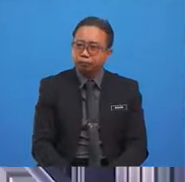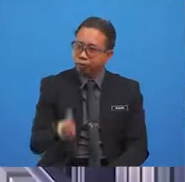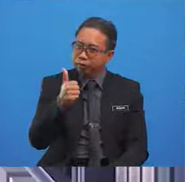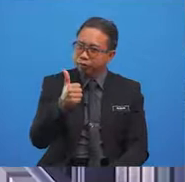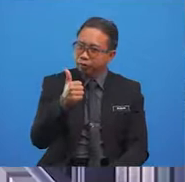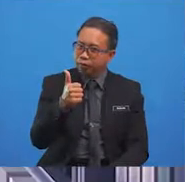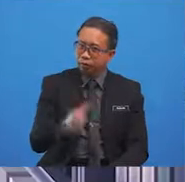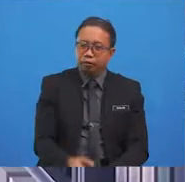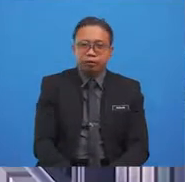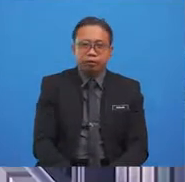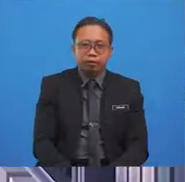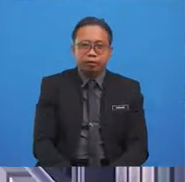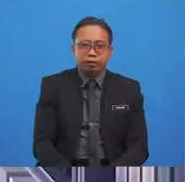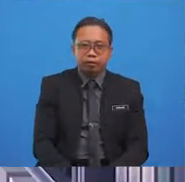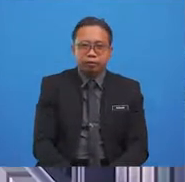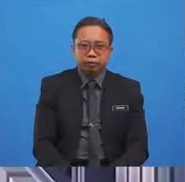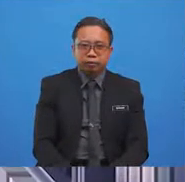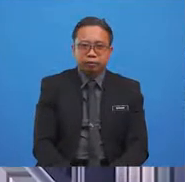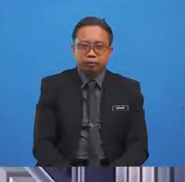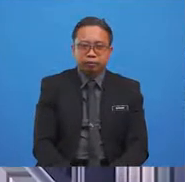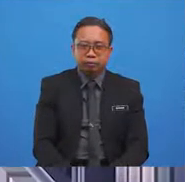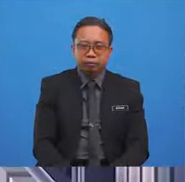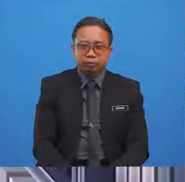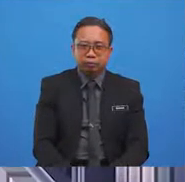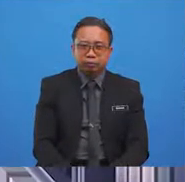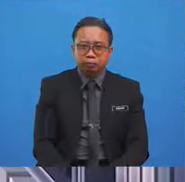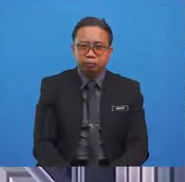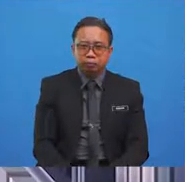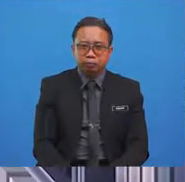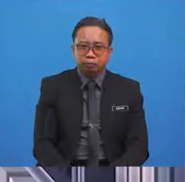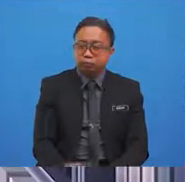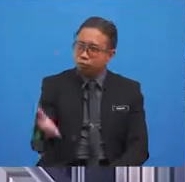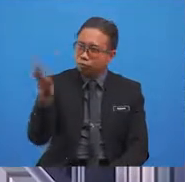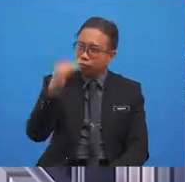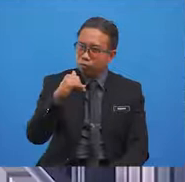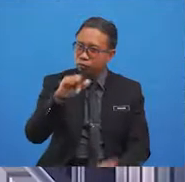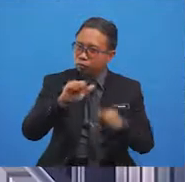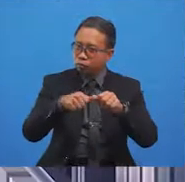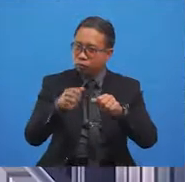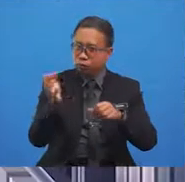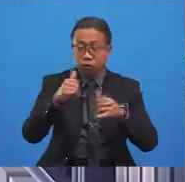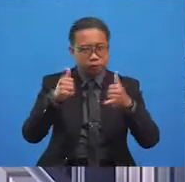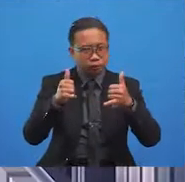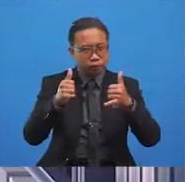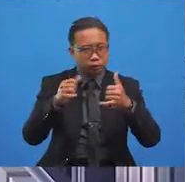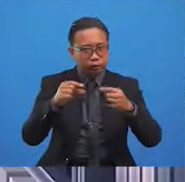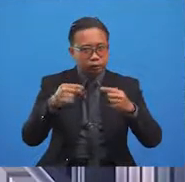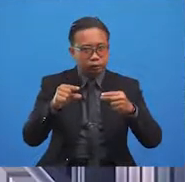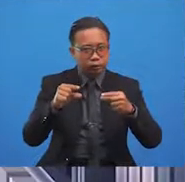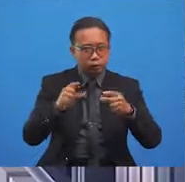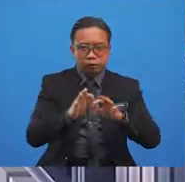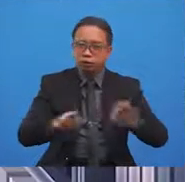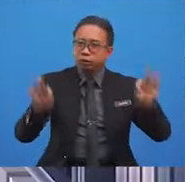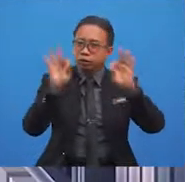right, Yolo. Great minds definitely do think alike. So now, shall we play a game about the